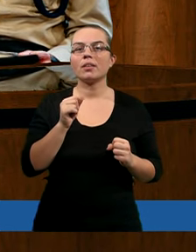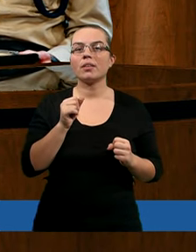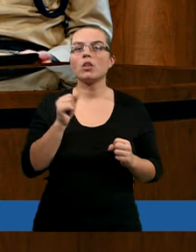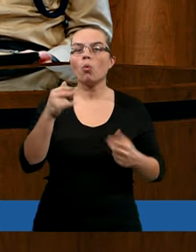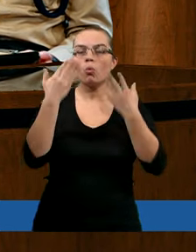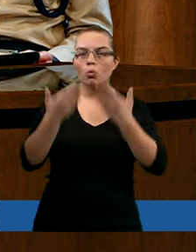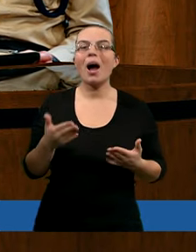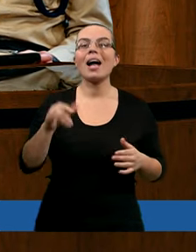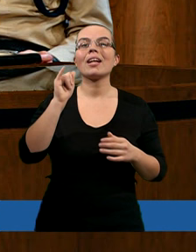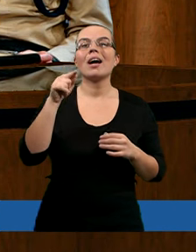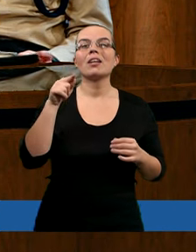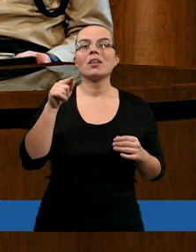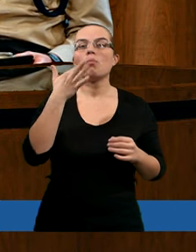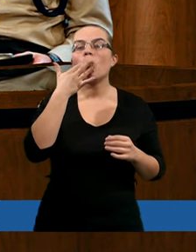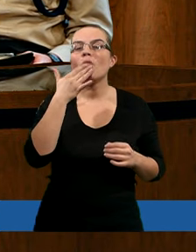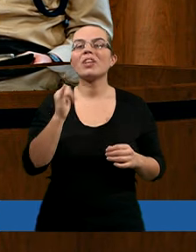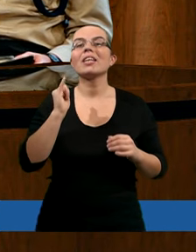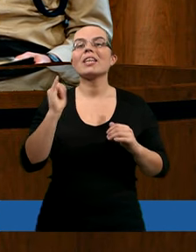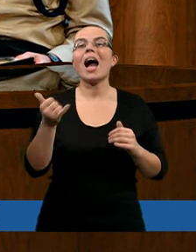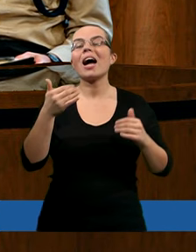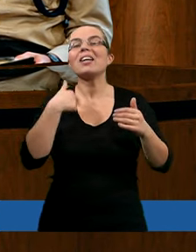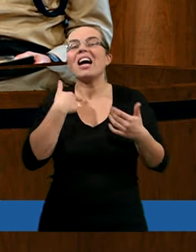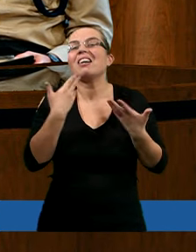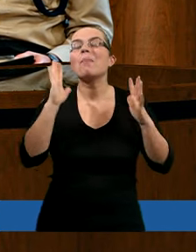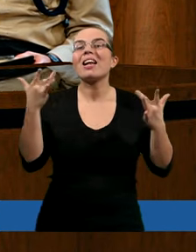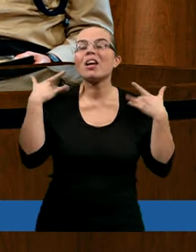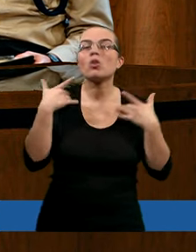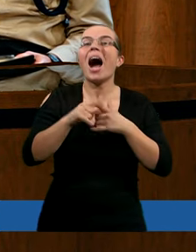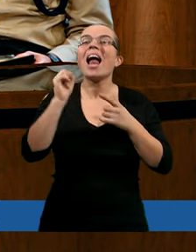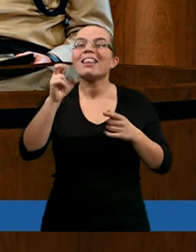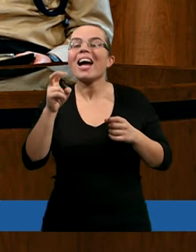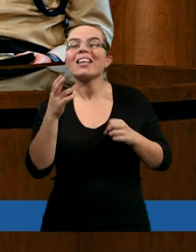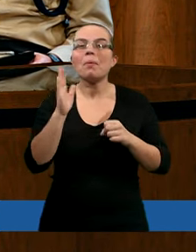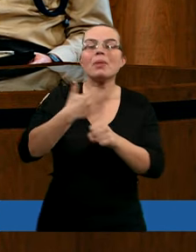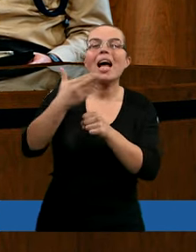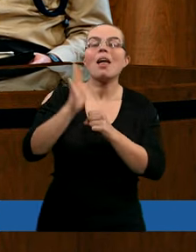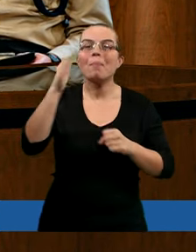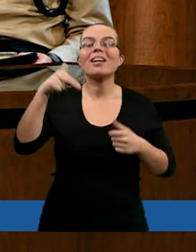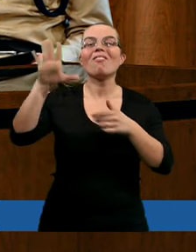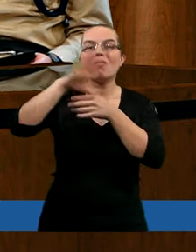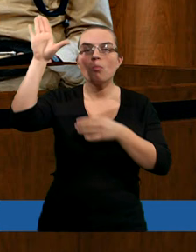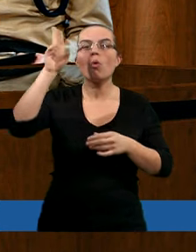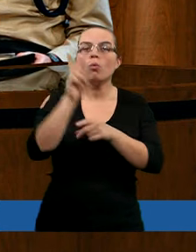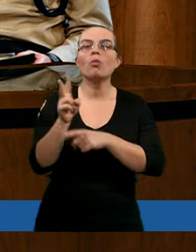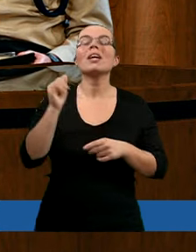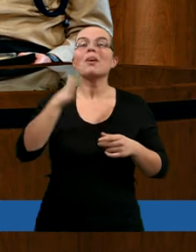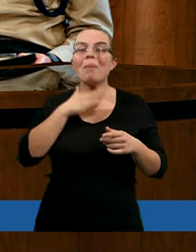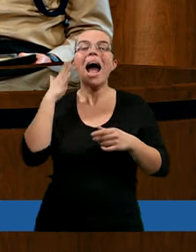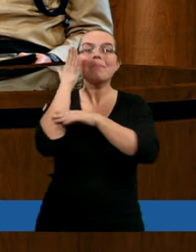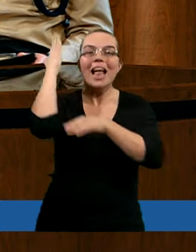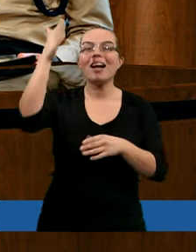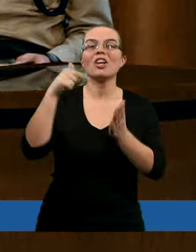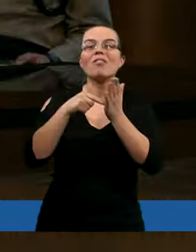Kłaniać. I tutaj Jok mówi, no najprawdopodobniej nie będę już żył, ale i tak dalej nie będę Bogu bluźnił. I tak dalej mam Bogu nadzieję.